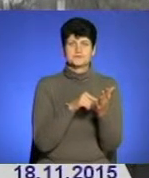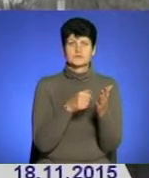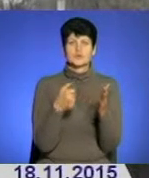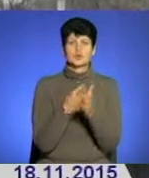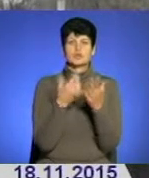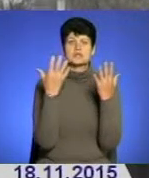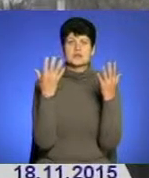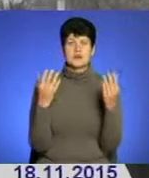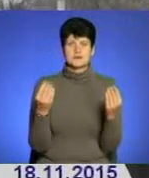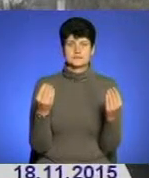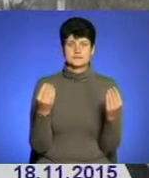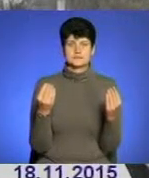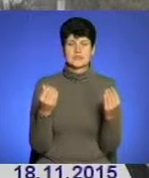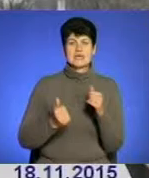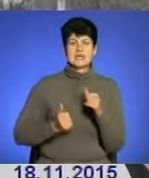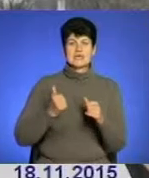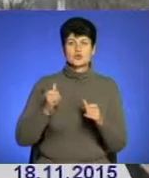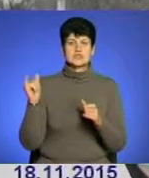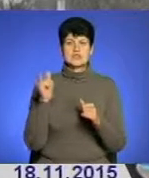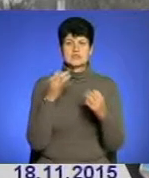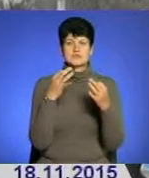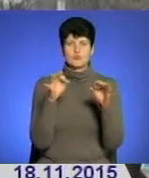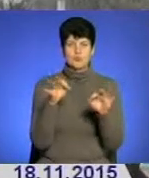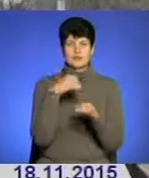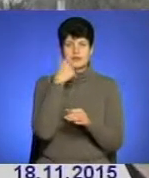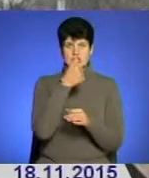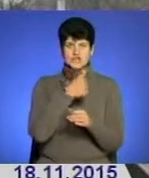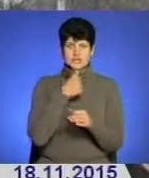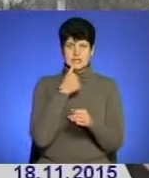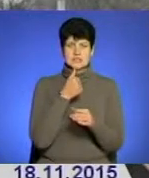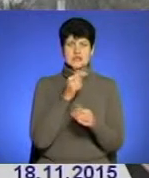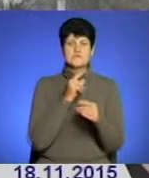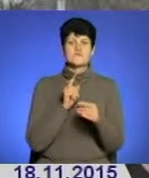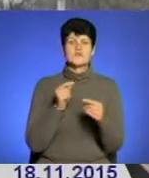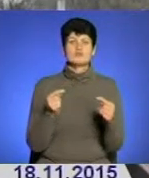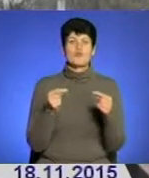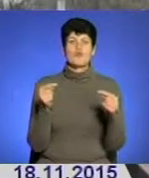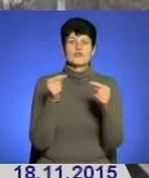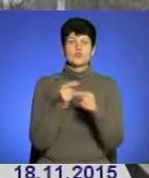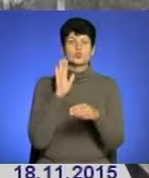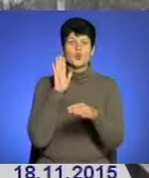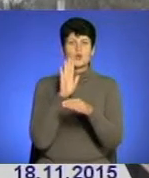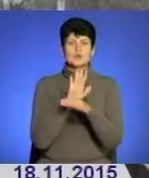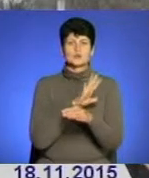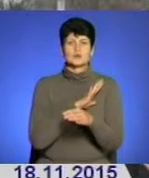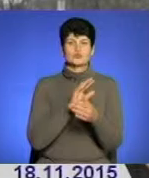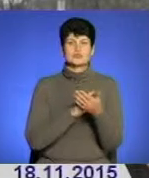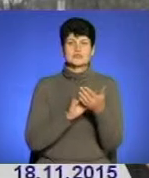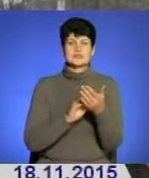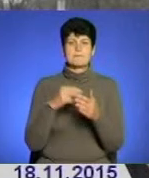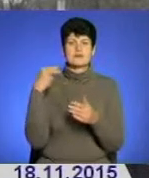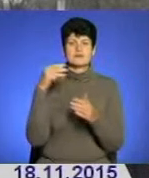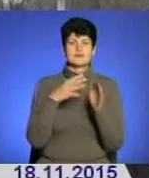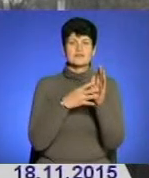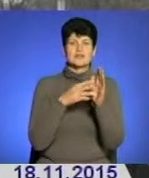Дня Гідності та Свободи річниці, відповідно до указу, який був підписаний президентом 9 листопада